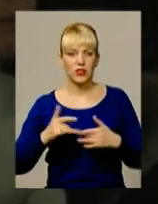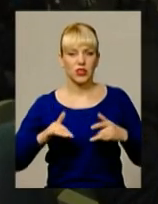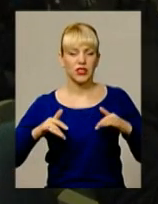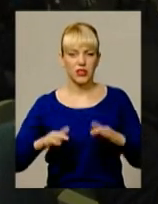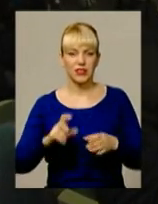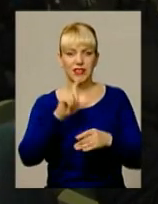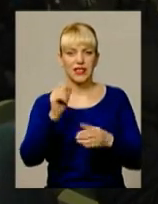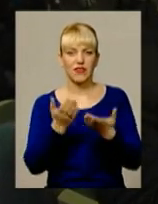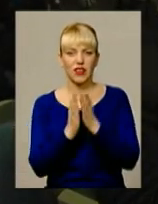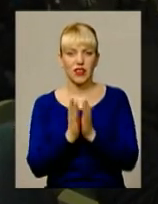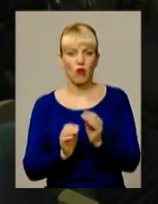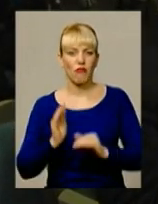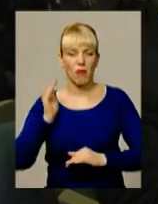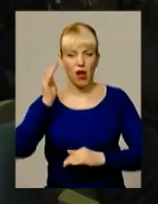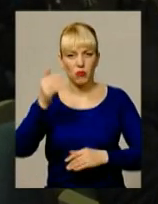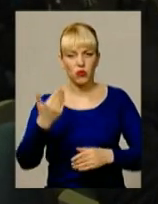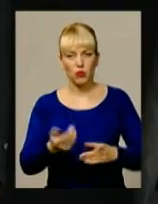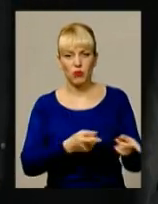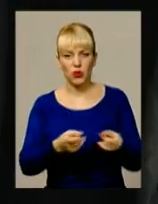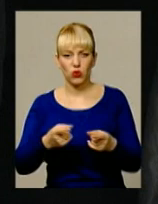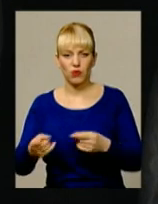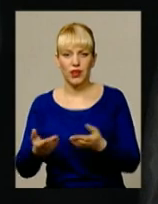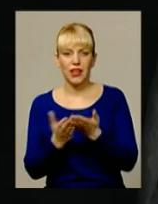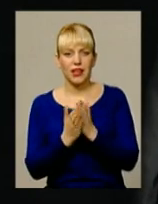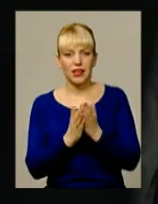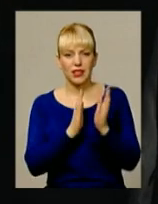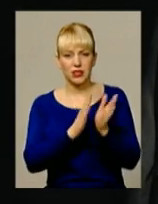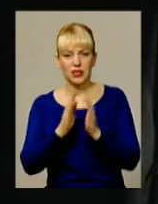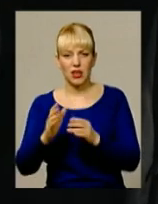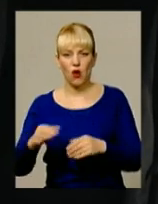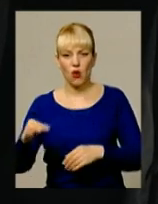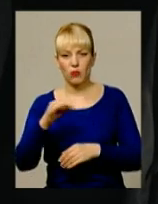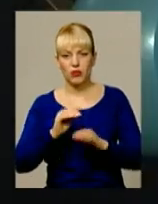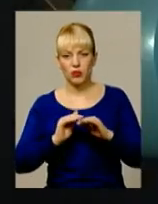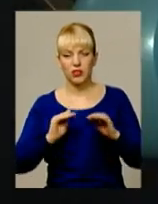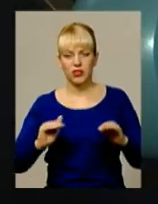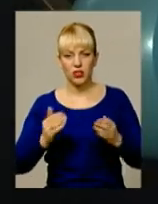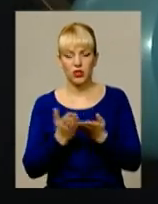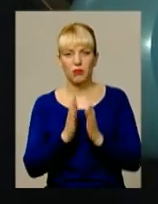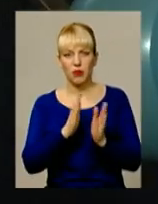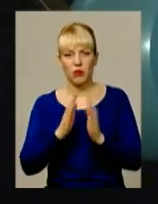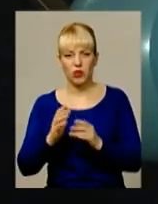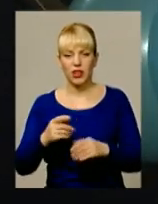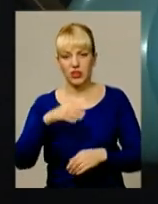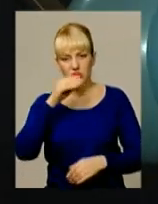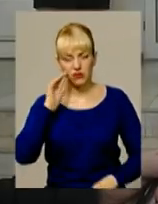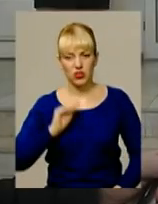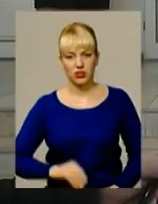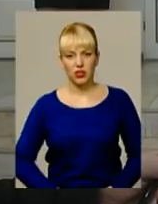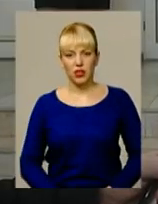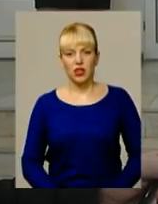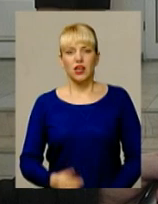з книгою «У майбутнє». Його підготували книгозбирачі обласної дитячої бібліотеки імені Шевченка.